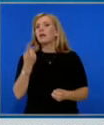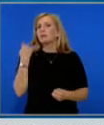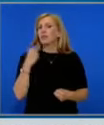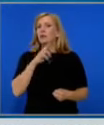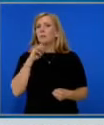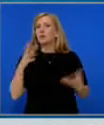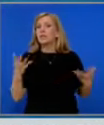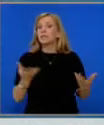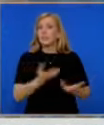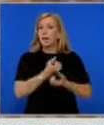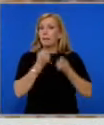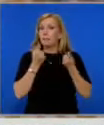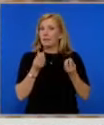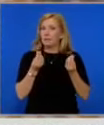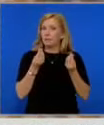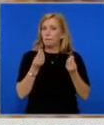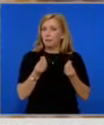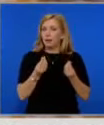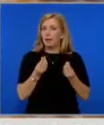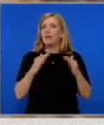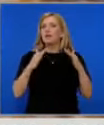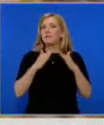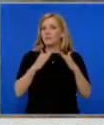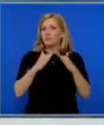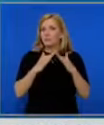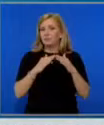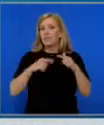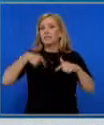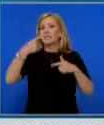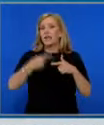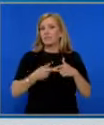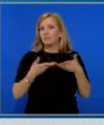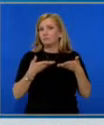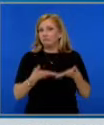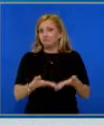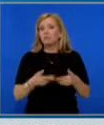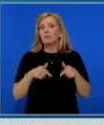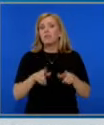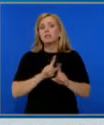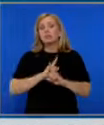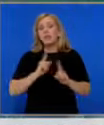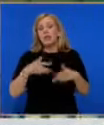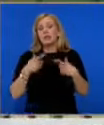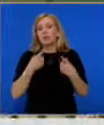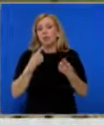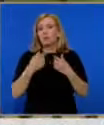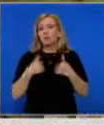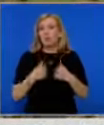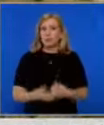която се намира в постройка зад къщата на Паскал Апостолов. Днес никой от близките му не пожела да говори с нас.